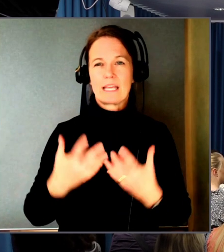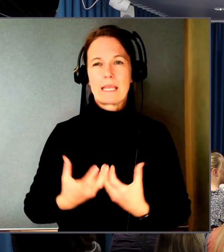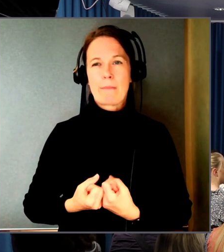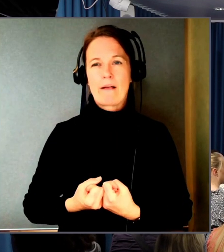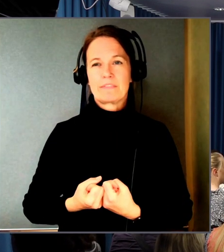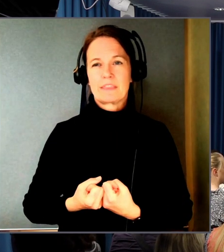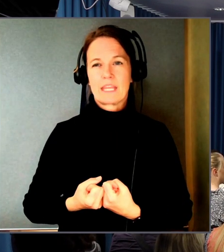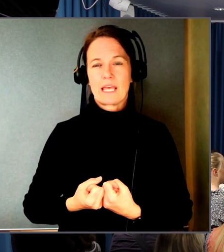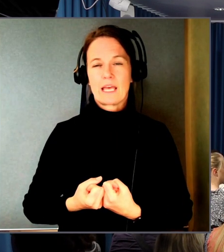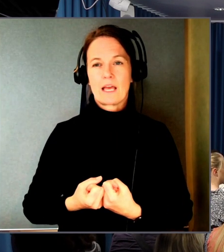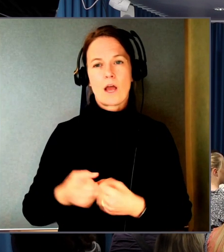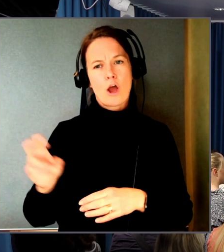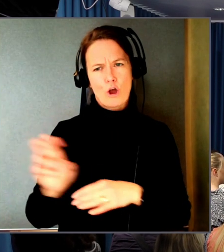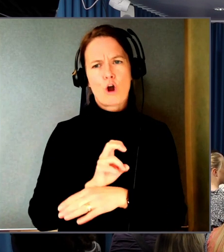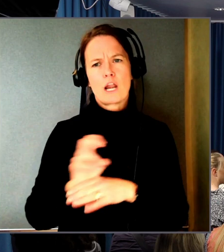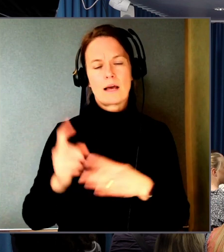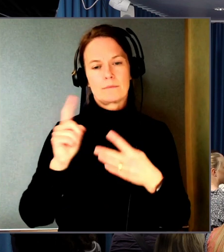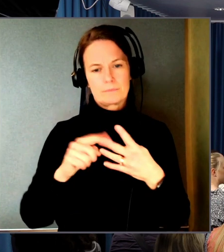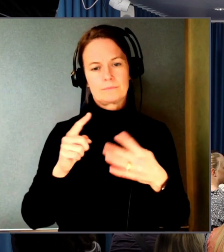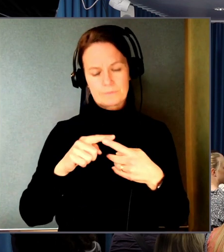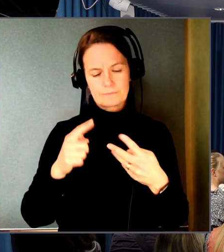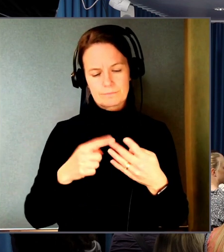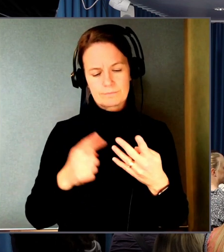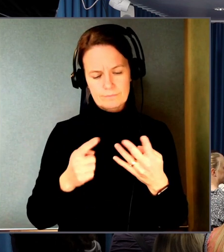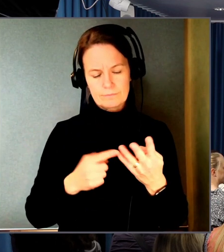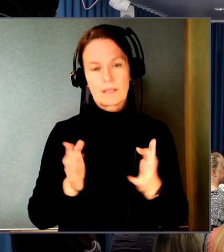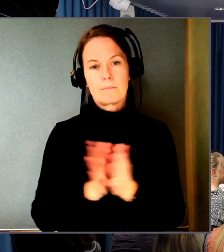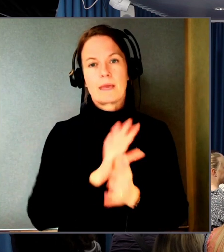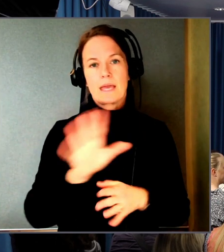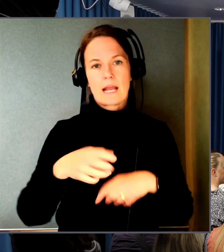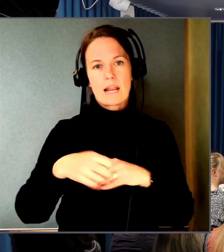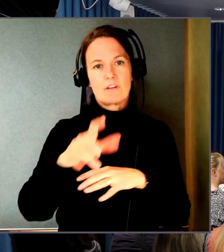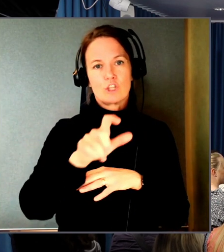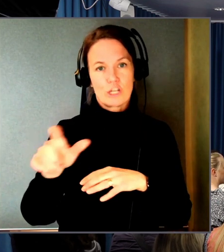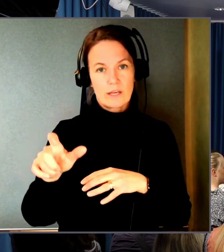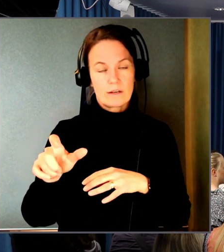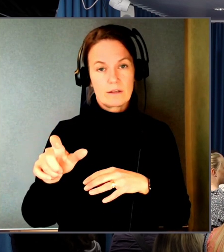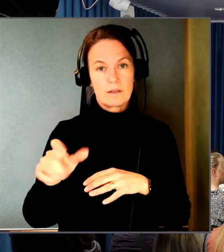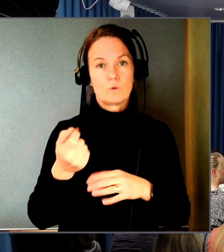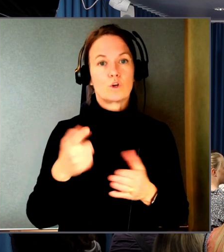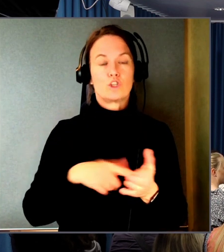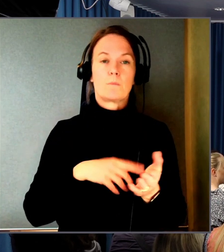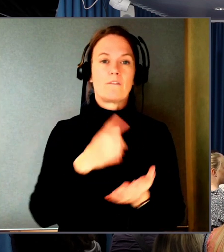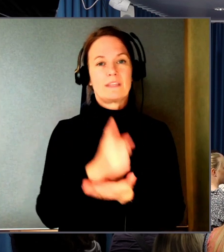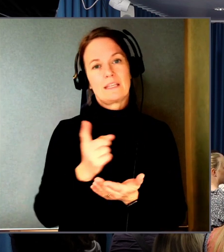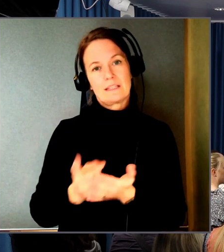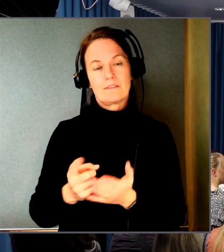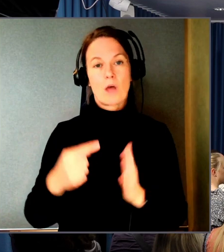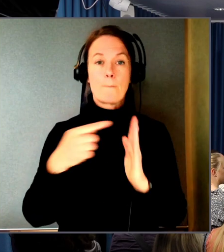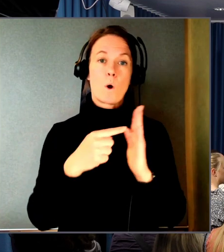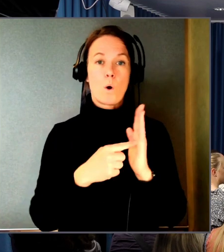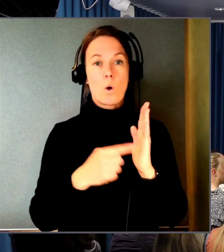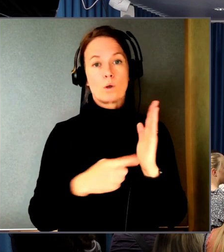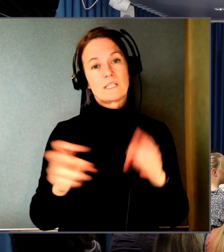att checka av det här med era leverantörer. Och en typ av direktiv, liksom punktlista på det.